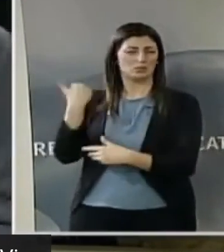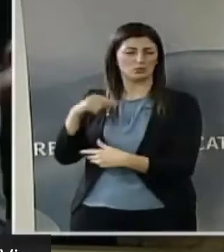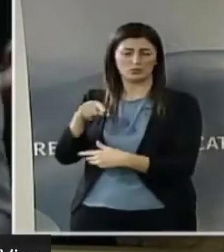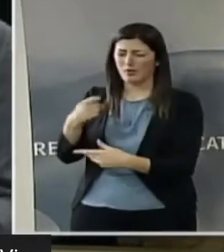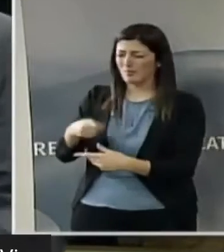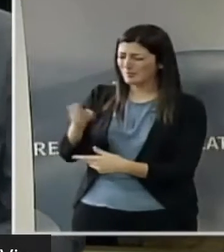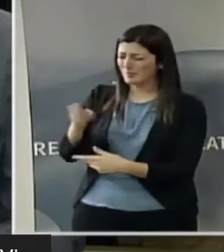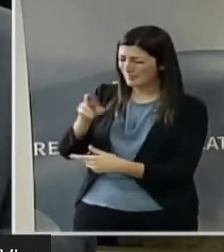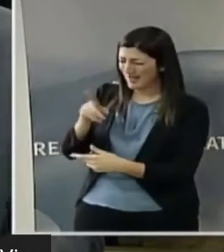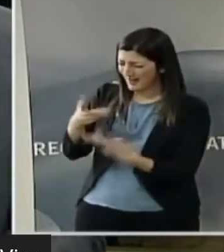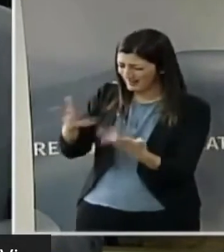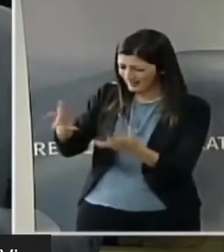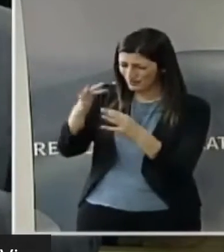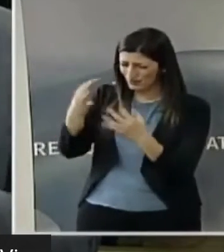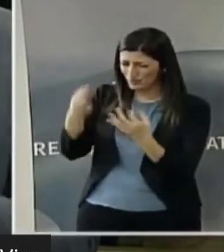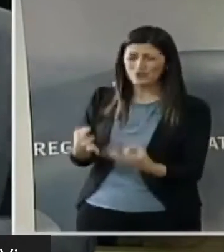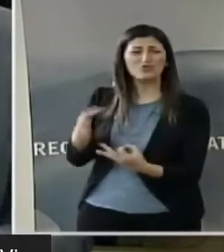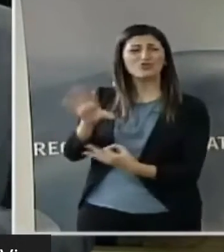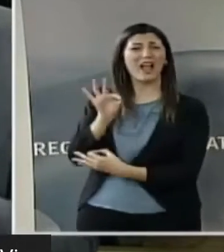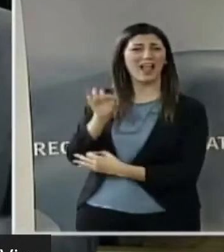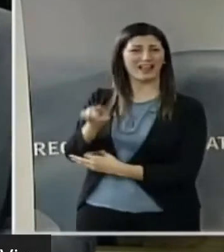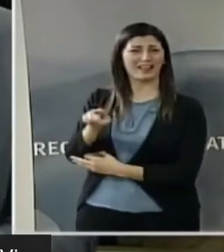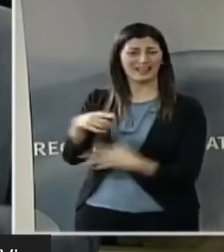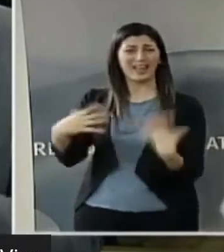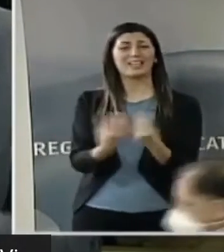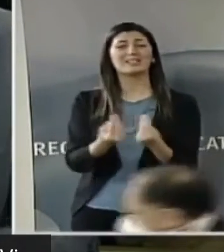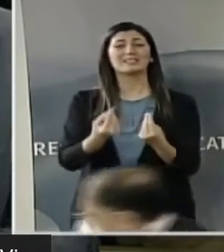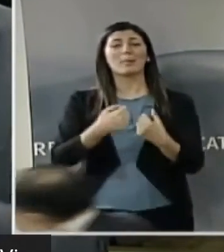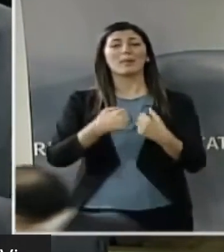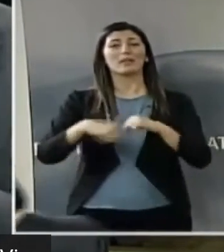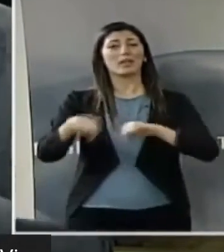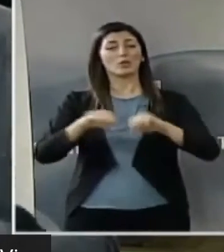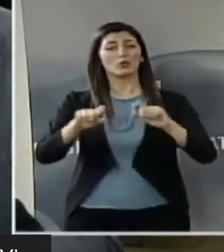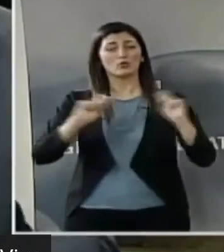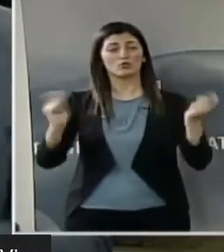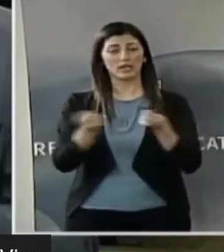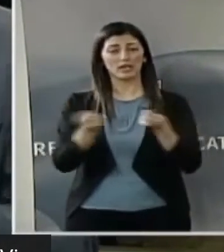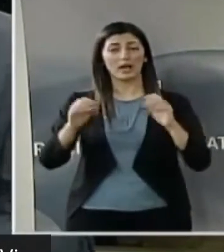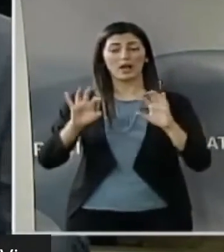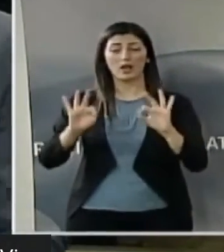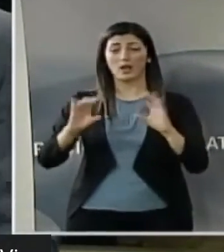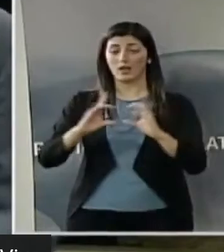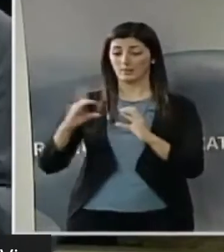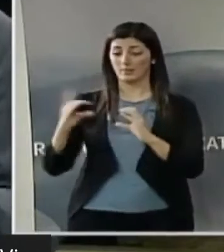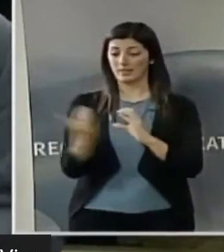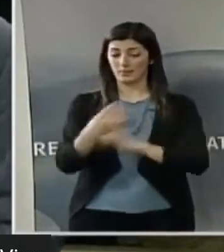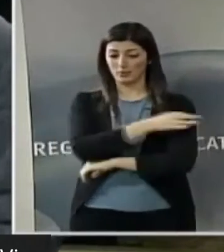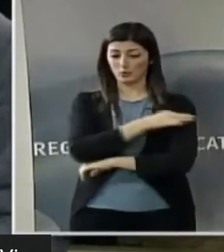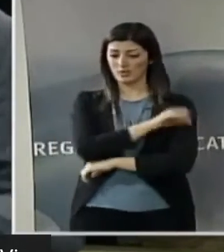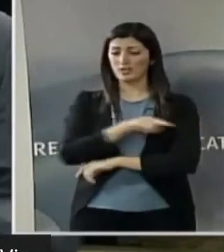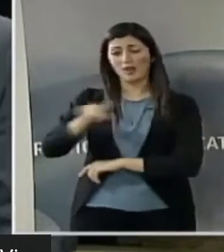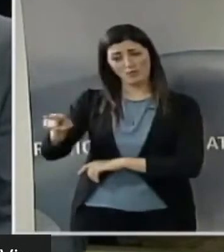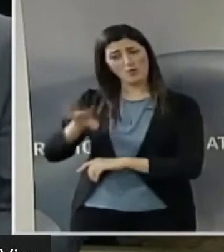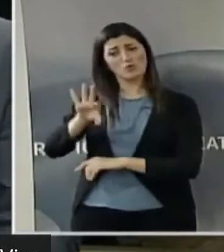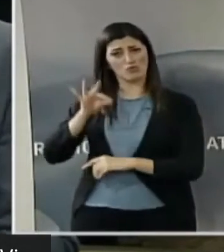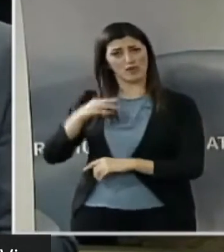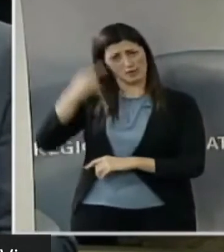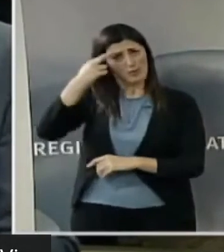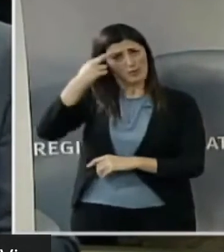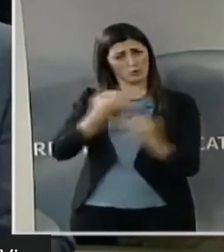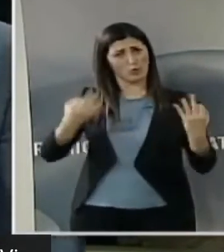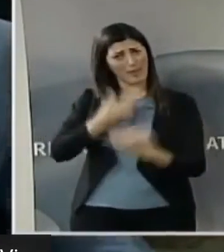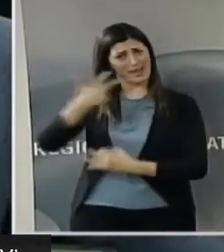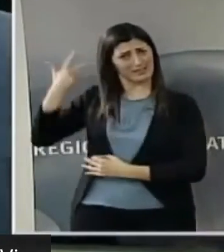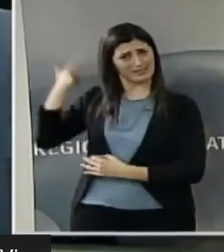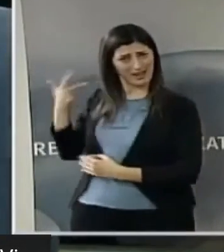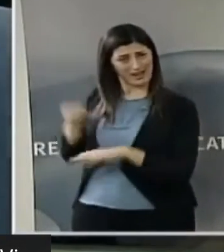Bardi, avete fatto una scelta con il direttore generale del Dipartimento Sanità, avete fatto una scelta, io la ricordo tre anni fa,